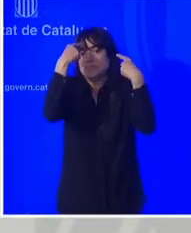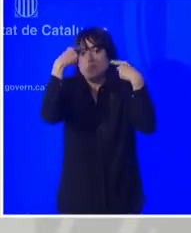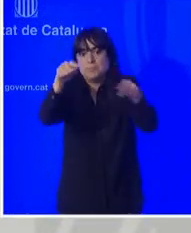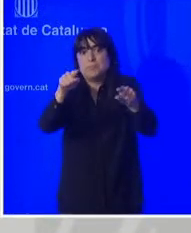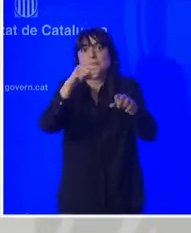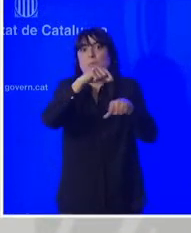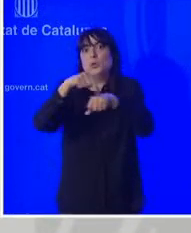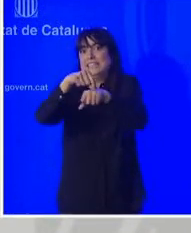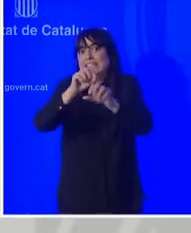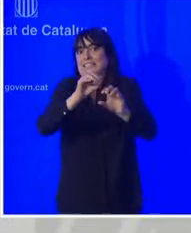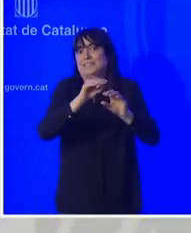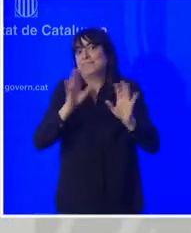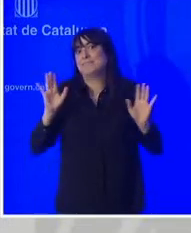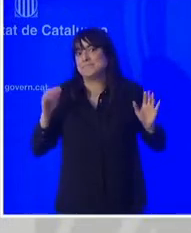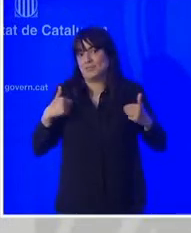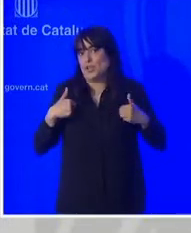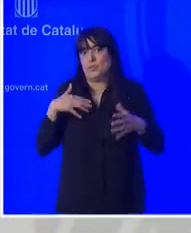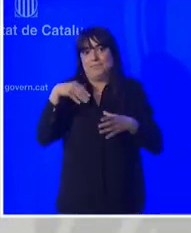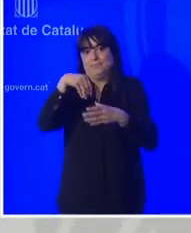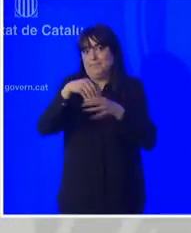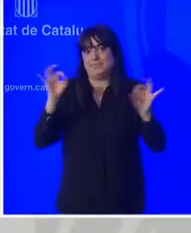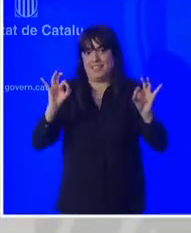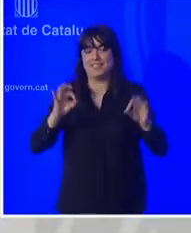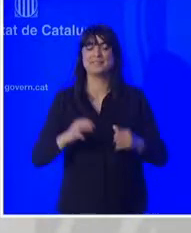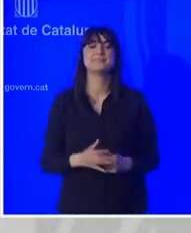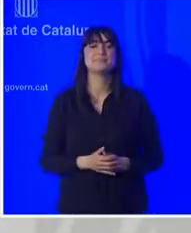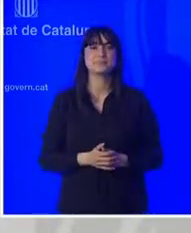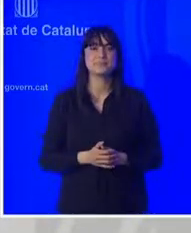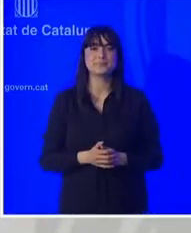La següent pregunta és de la Sara López de BTV